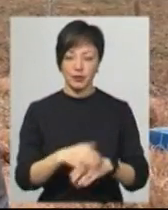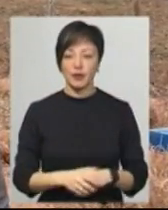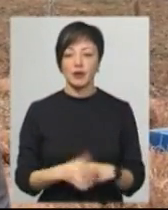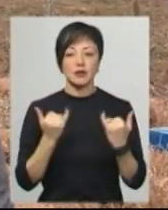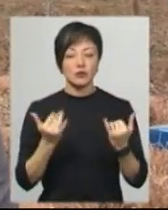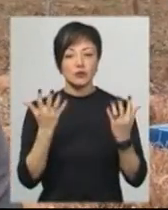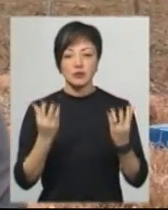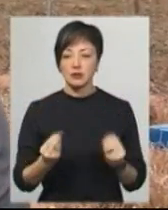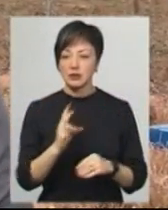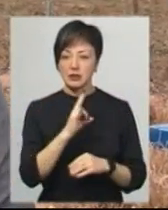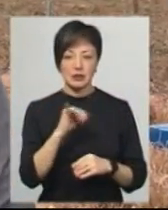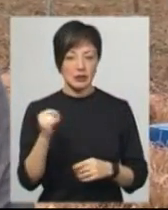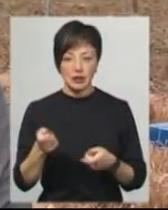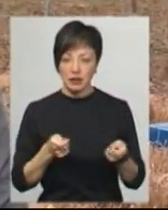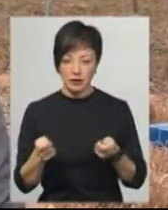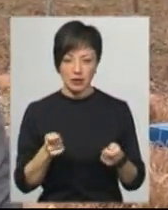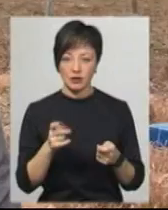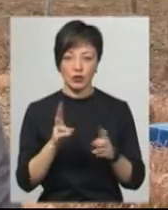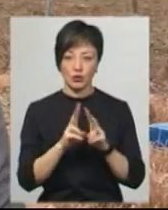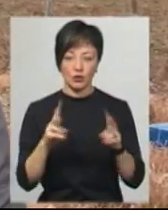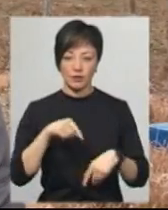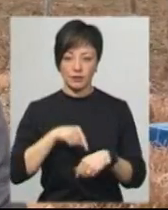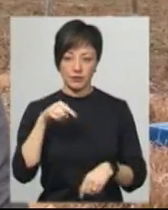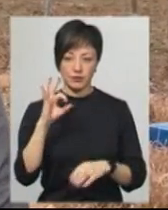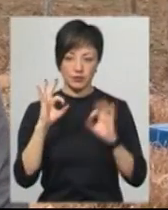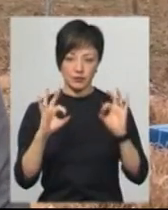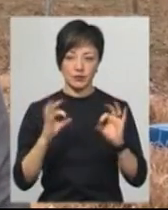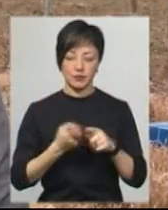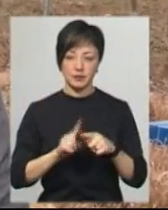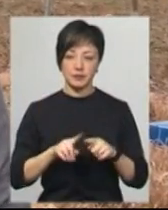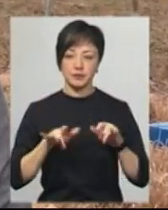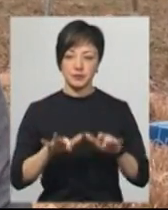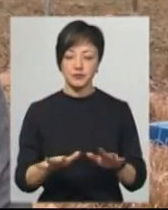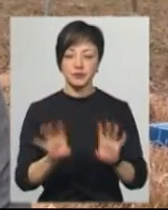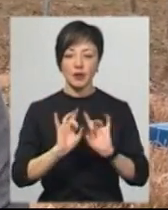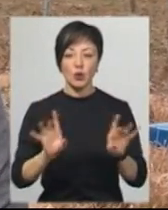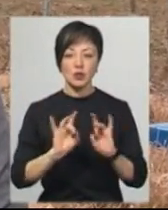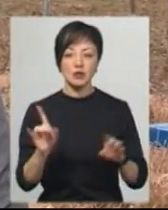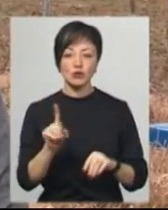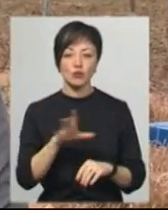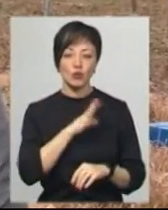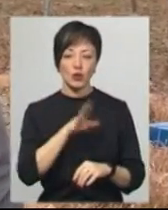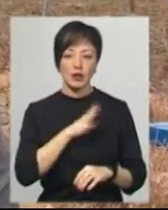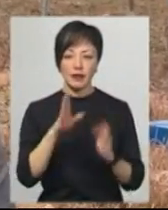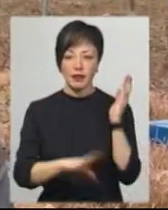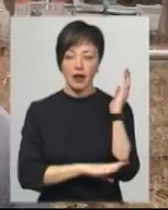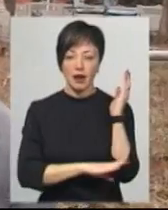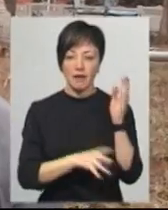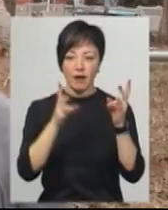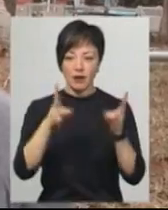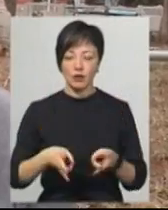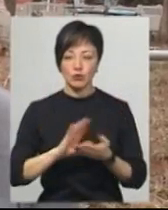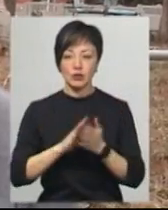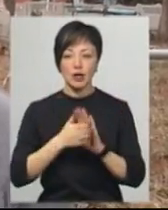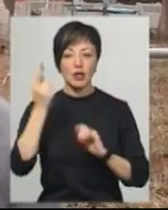сьогоднішній день ні, керівництву ніхто не відреаговує на ці всі справи. Розказало було, що вони були дерева в аварійному стані.